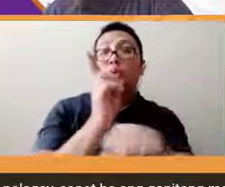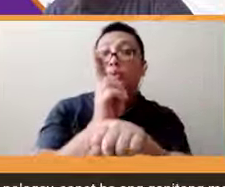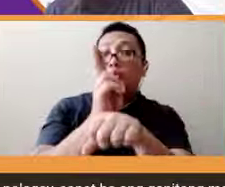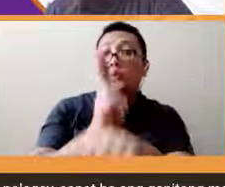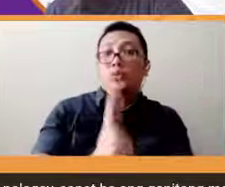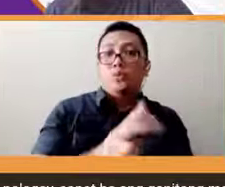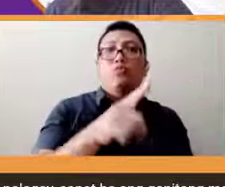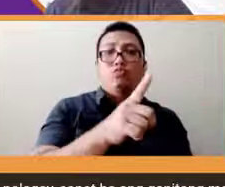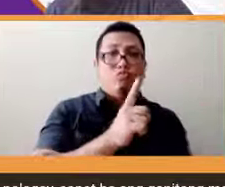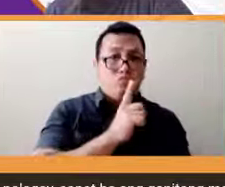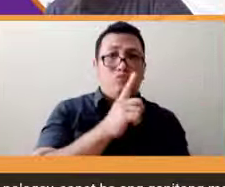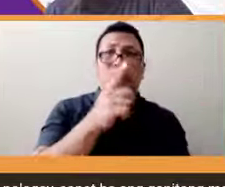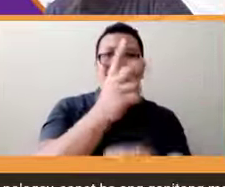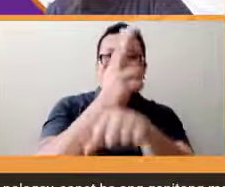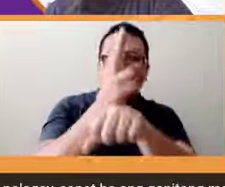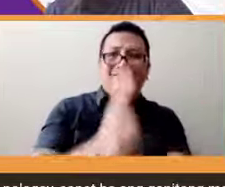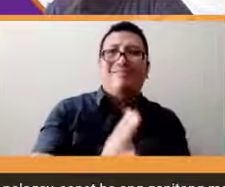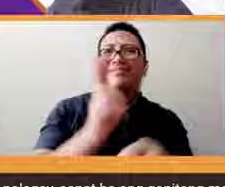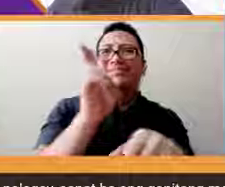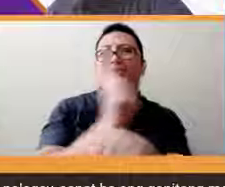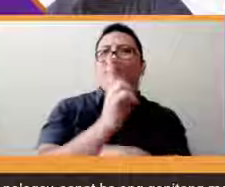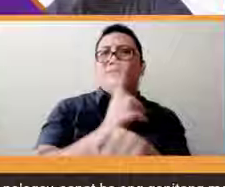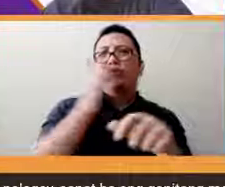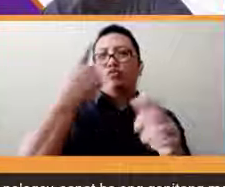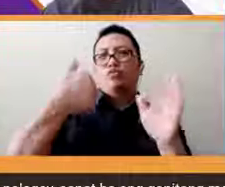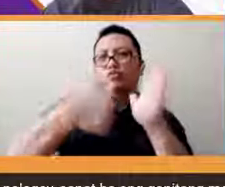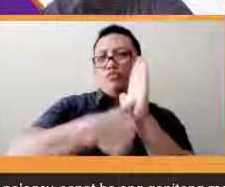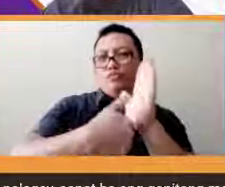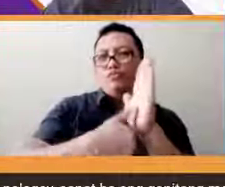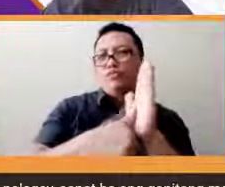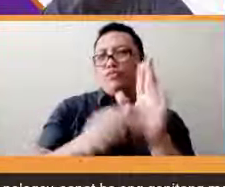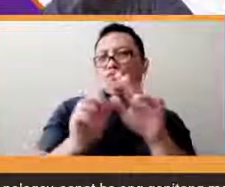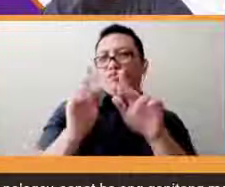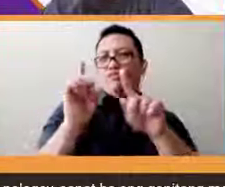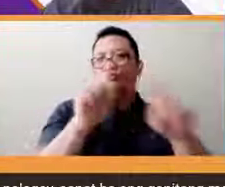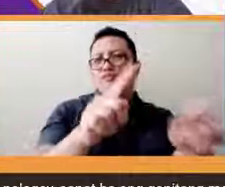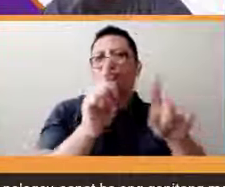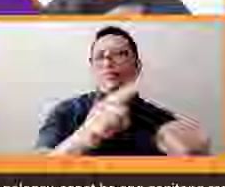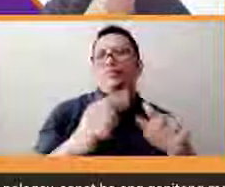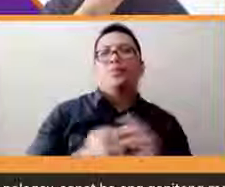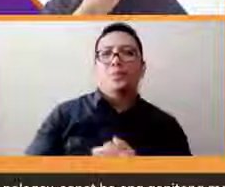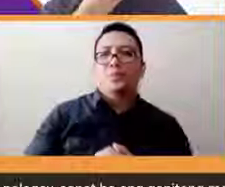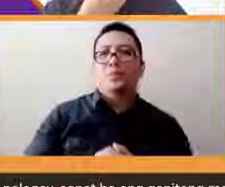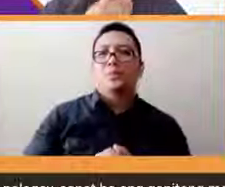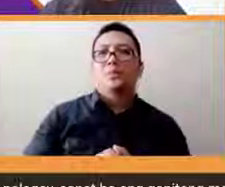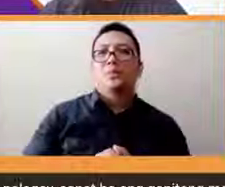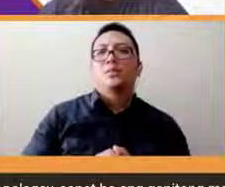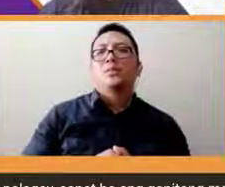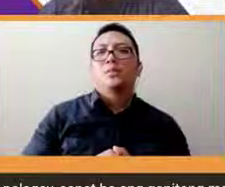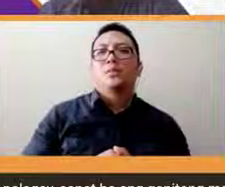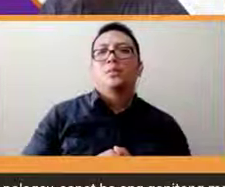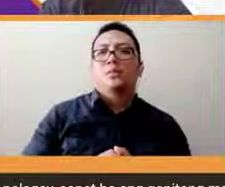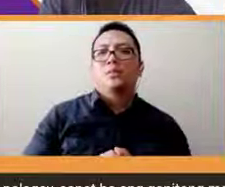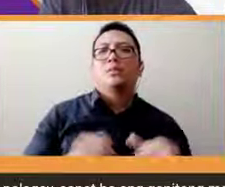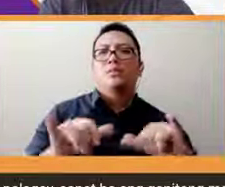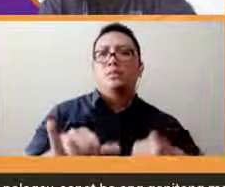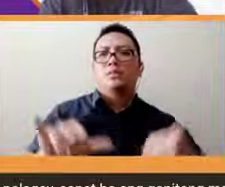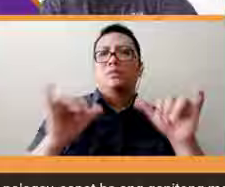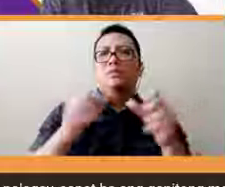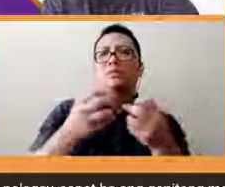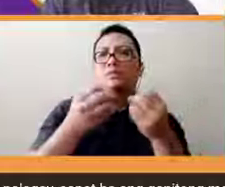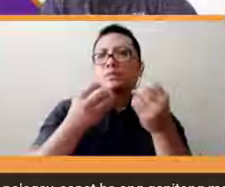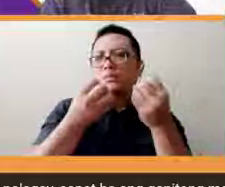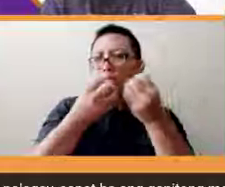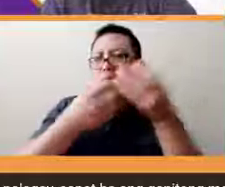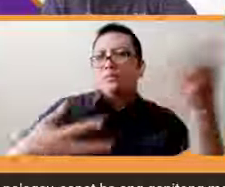centers din natin at siguro actually marahe pero it's more of the policy na kailangan